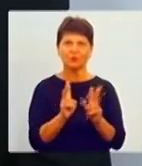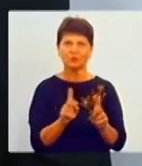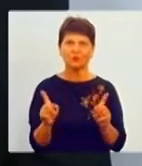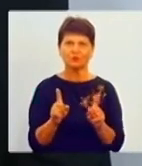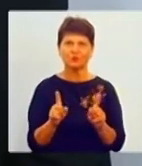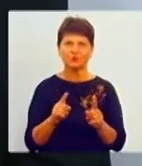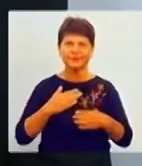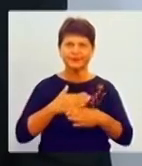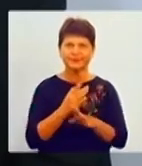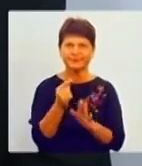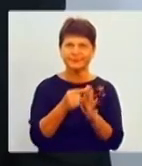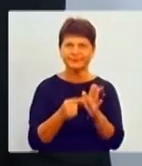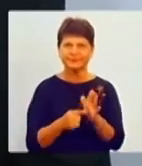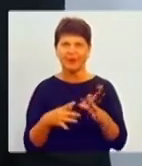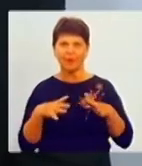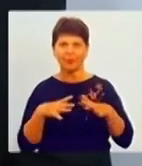хтось щось не поділив.